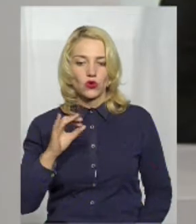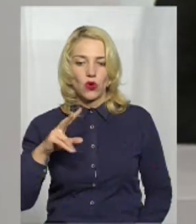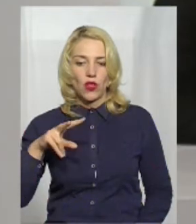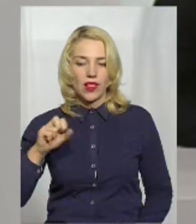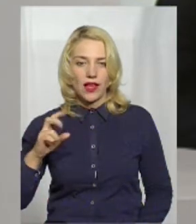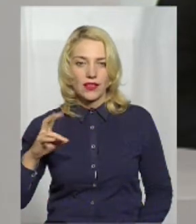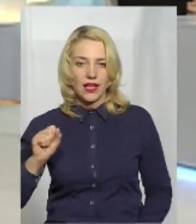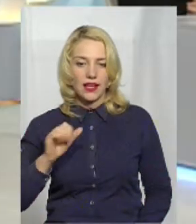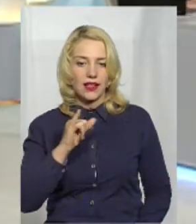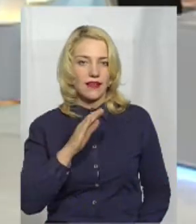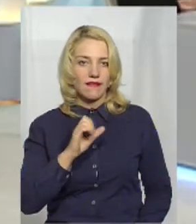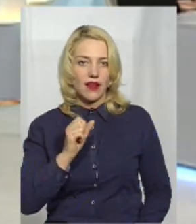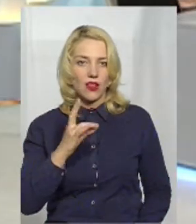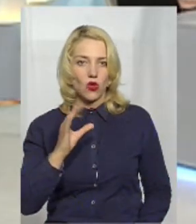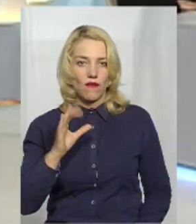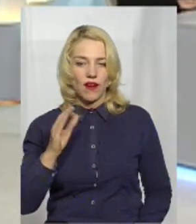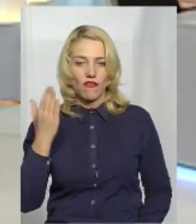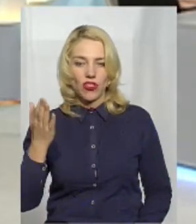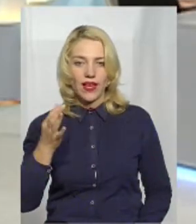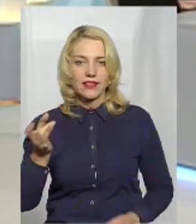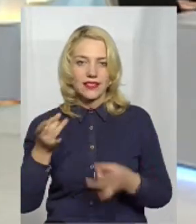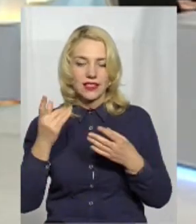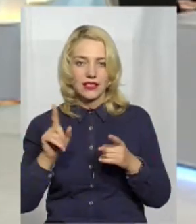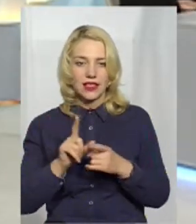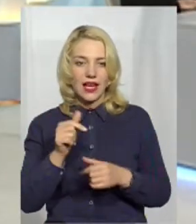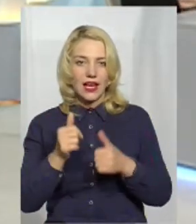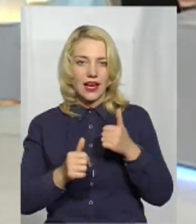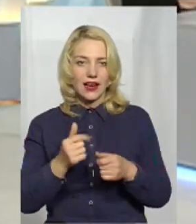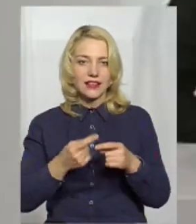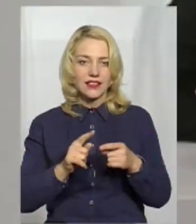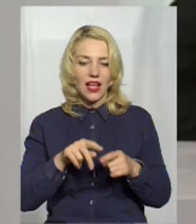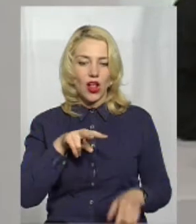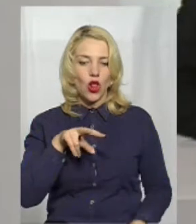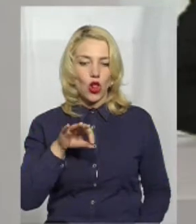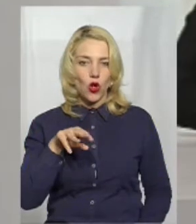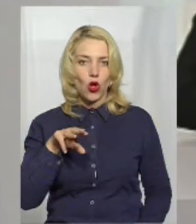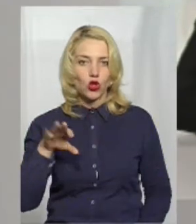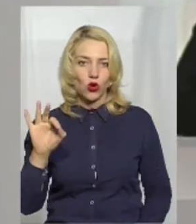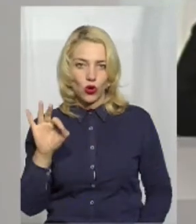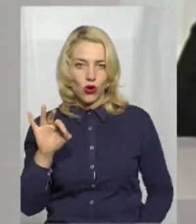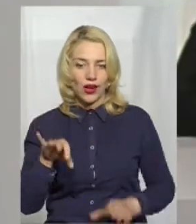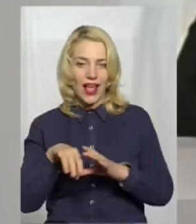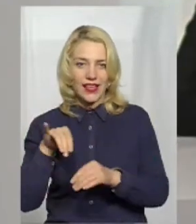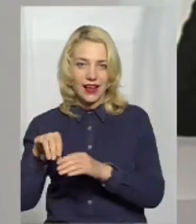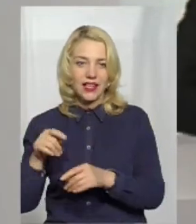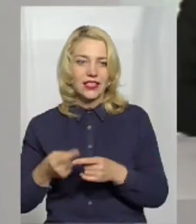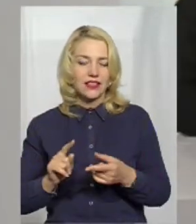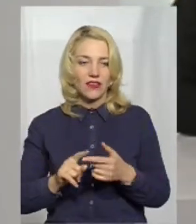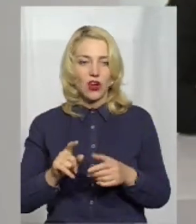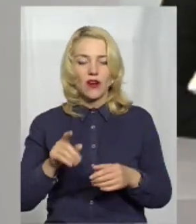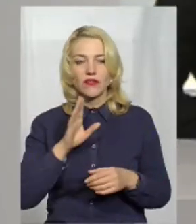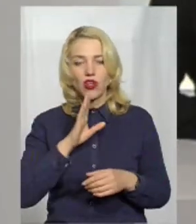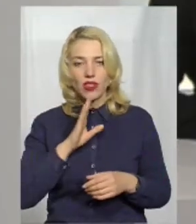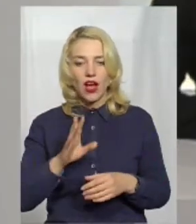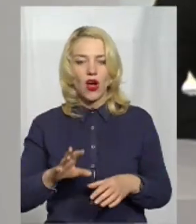Івановою, і вона сказала таке, грант – це лотерея. А Роксолана Іванова, вона голова організації «Ріст